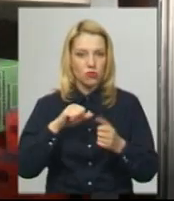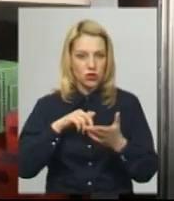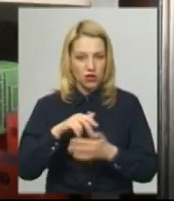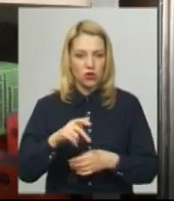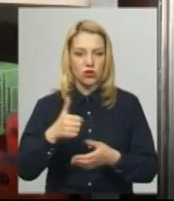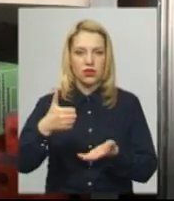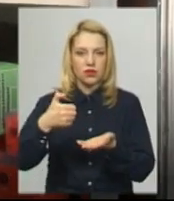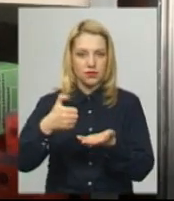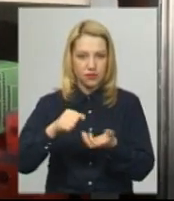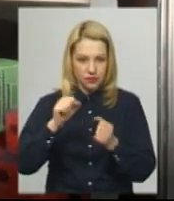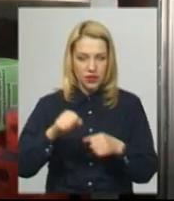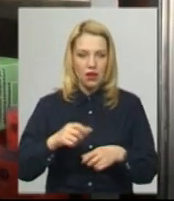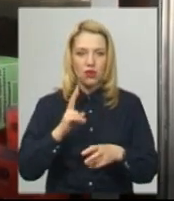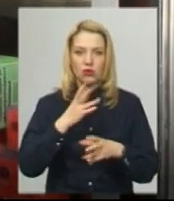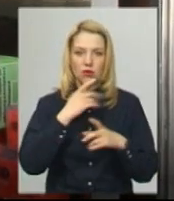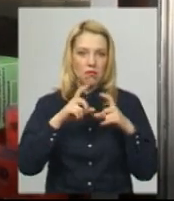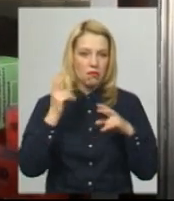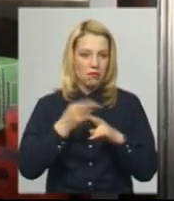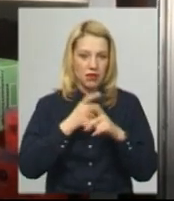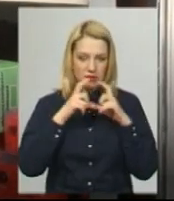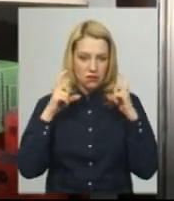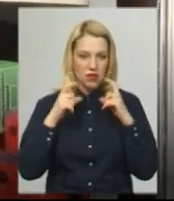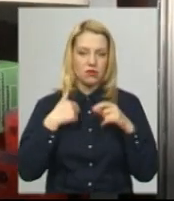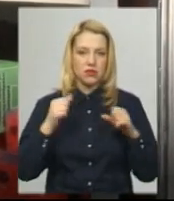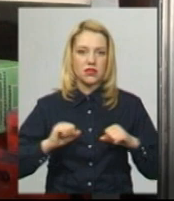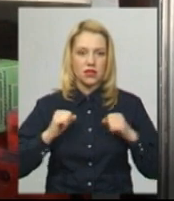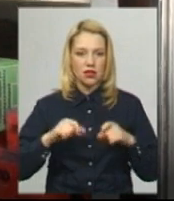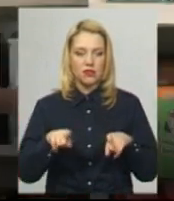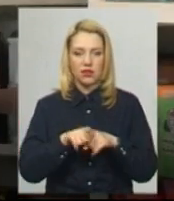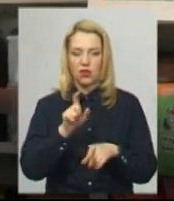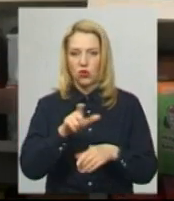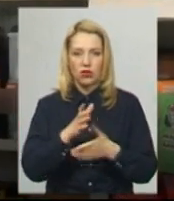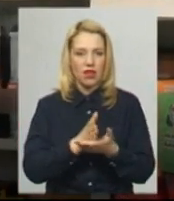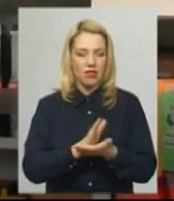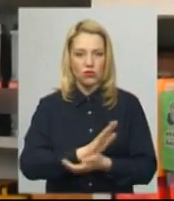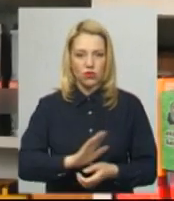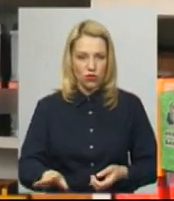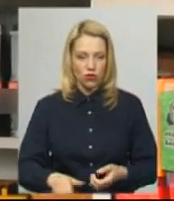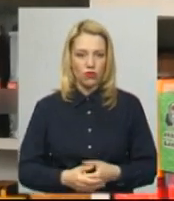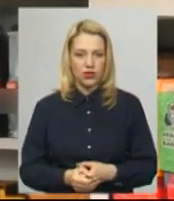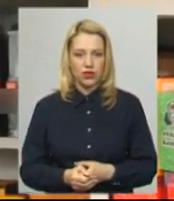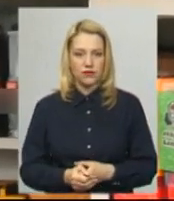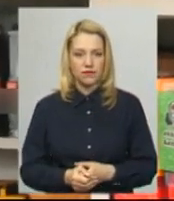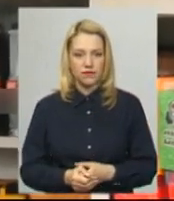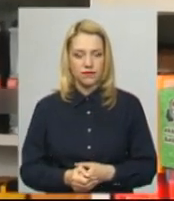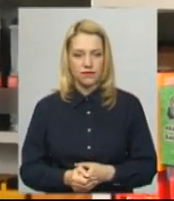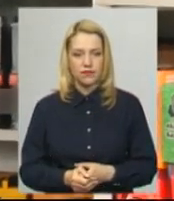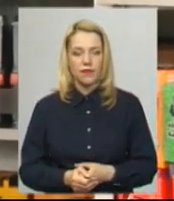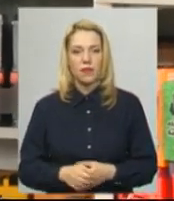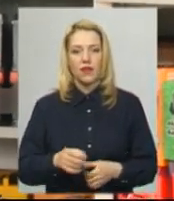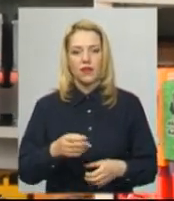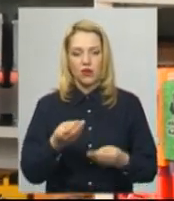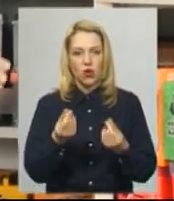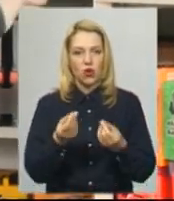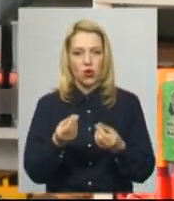людей приходять без масок. Ми стараємося, щоб таких клієнтів не обслуговувати, аби зраховуватися у нас налічними грошами. І